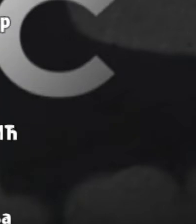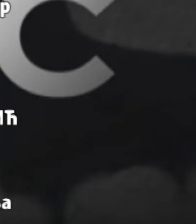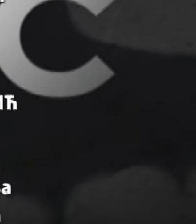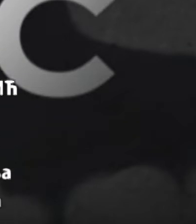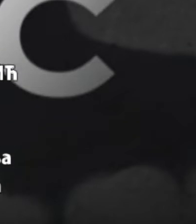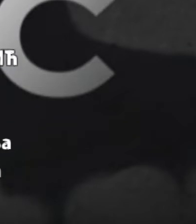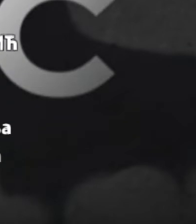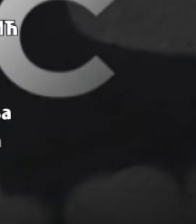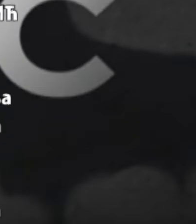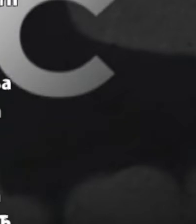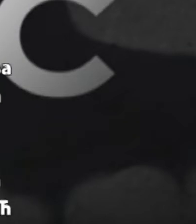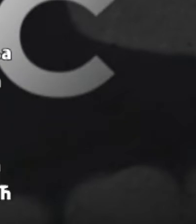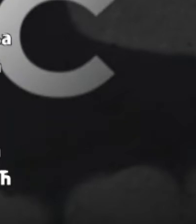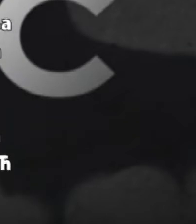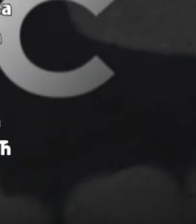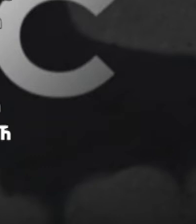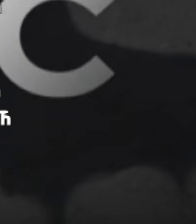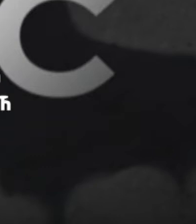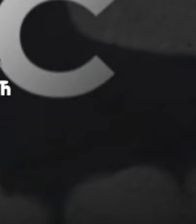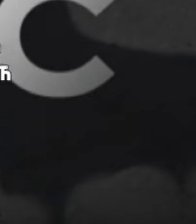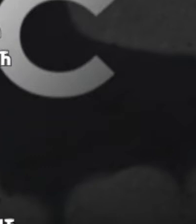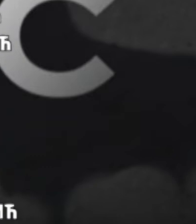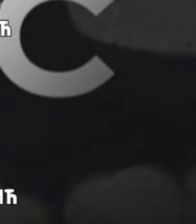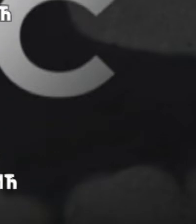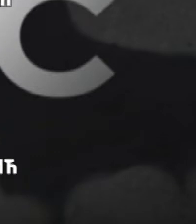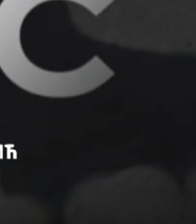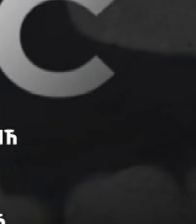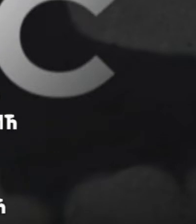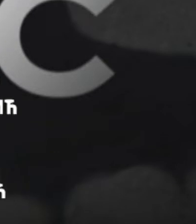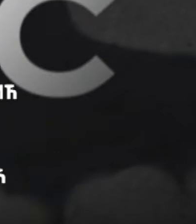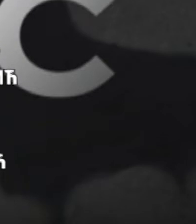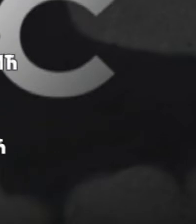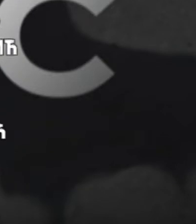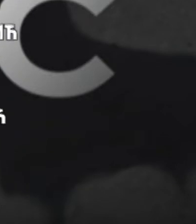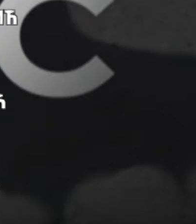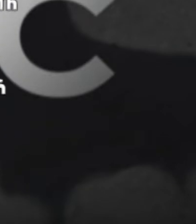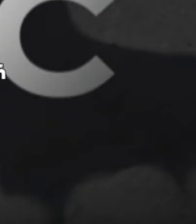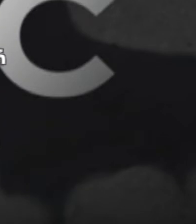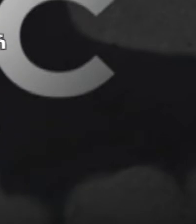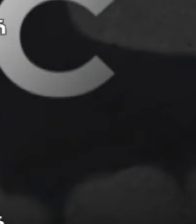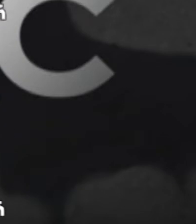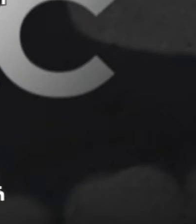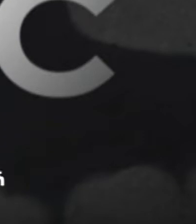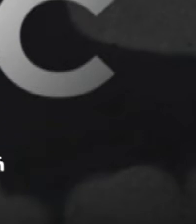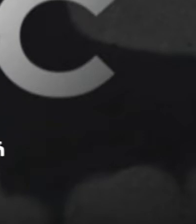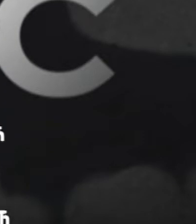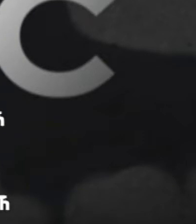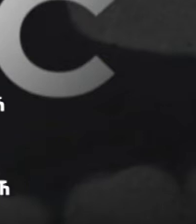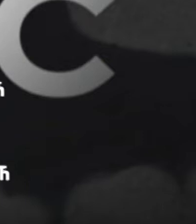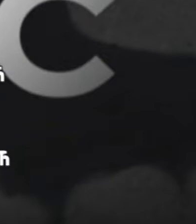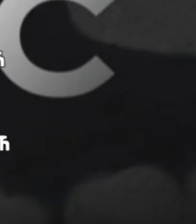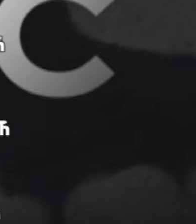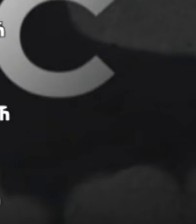Ovo je zemlja za nas. Ovo je zemlja za sve više mi